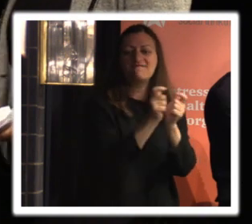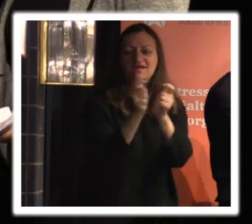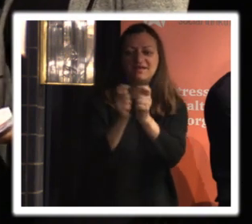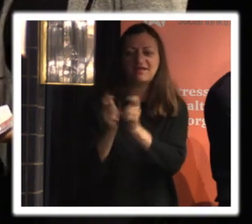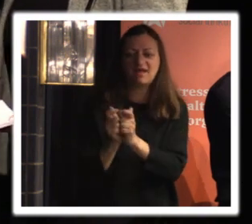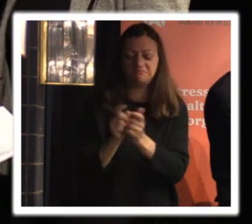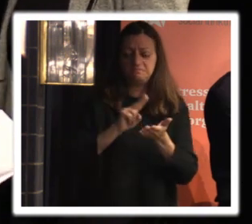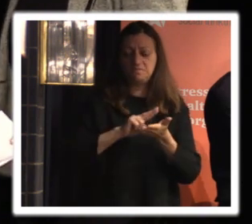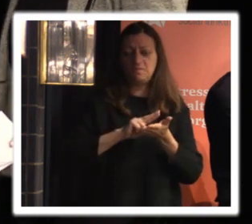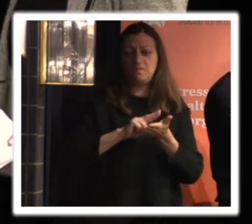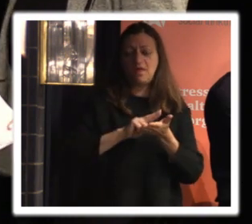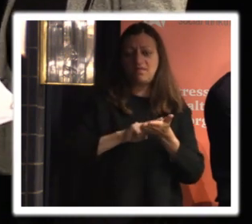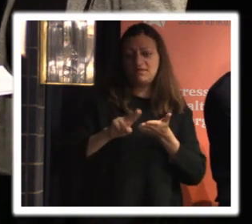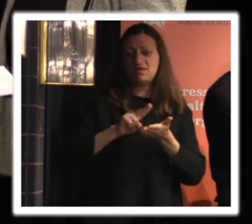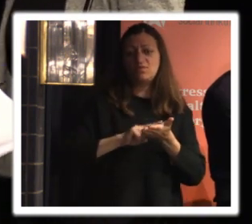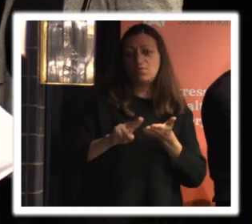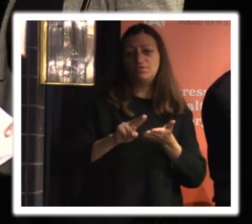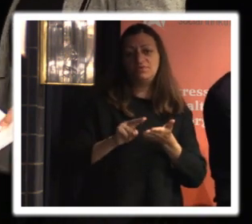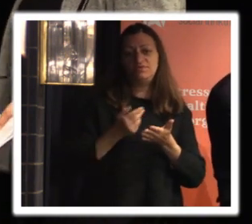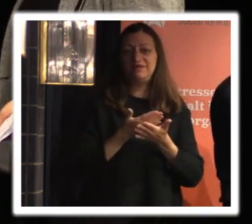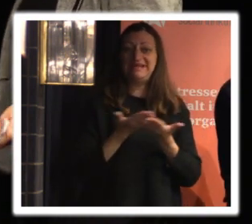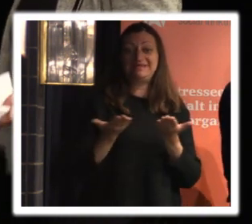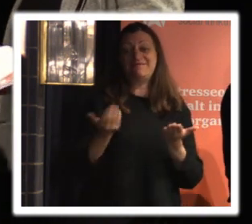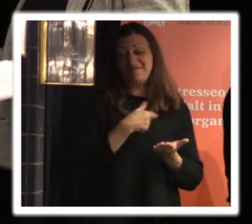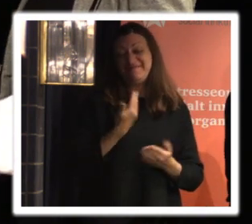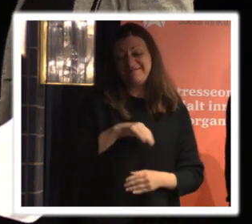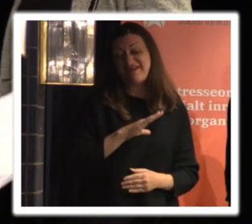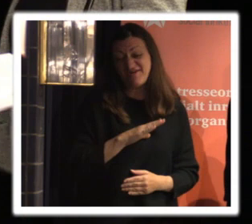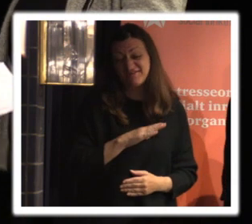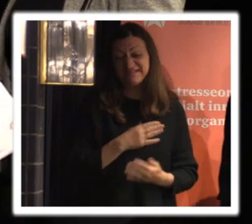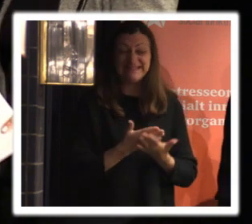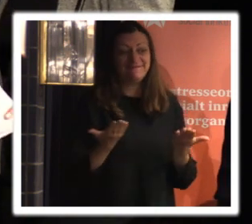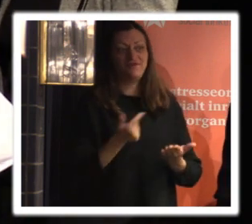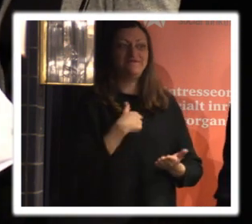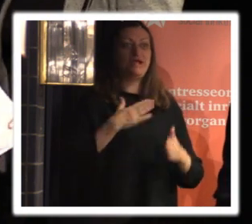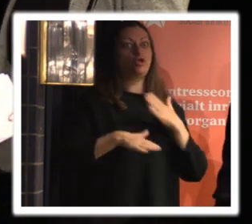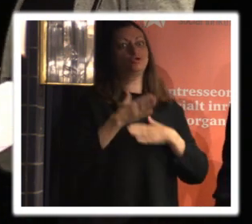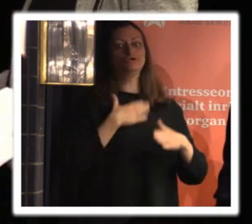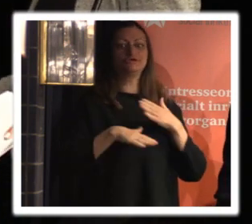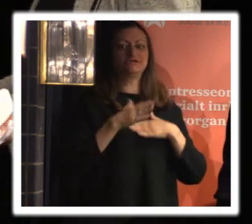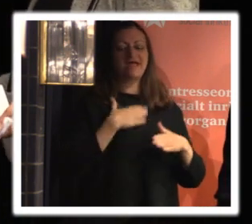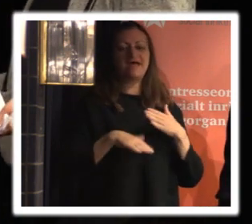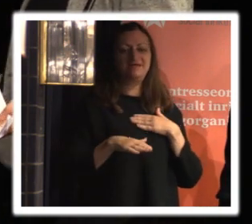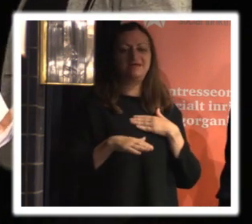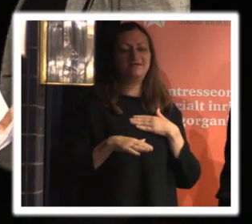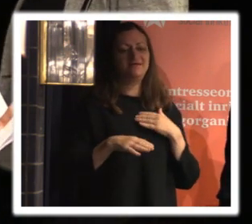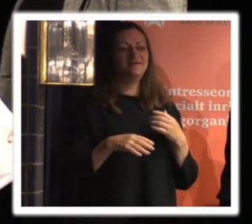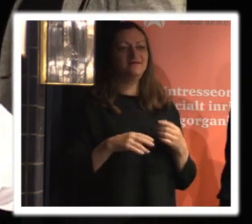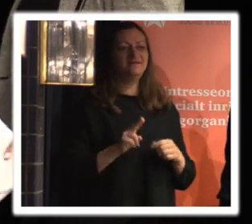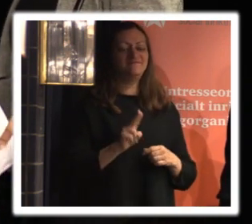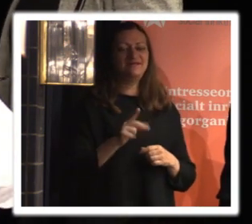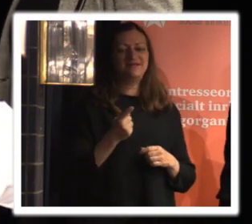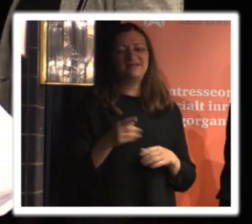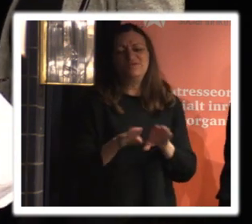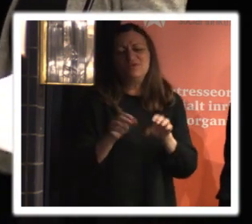administration är liksom inte det som vi vill ha eller som vi har önskat eller som vi liksom det är ju verkligen en